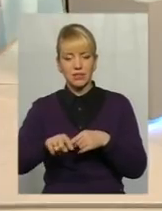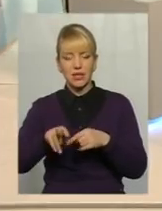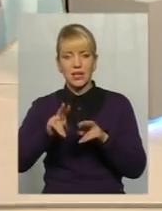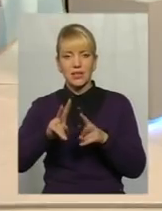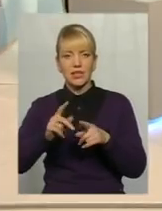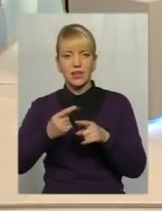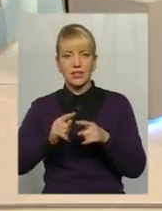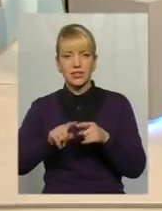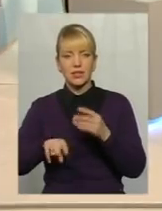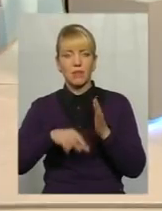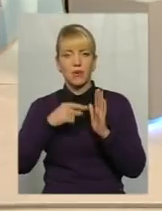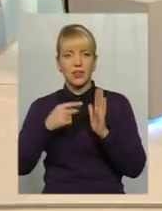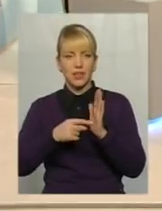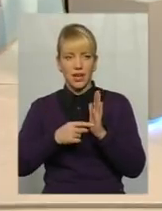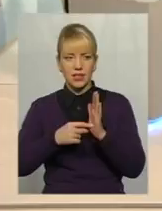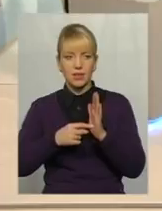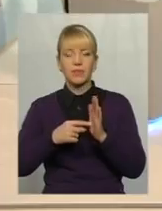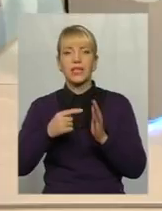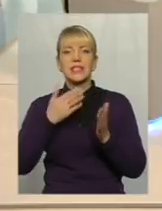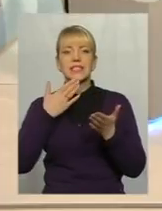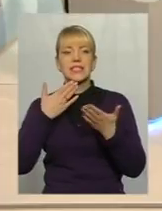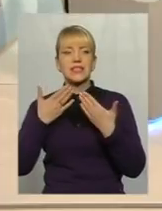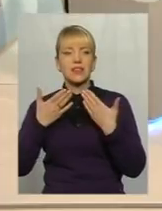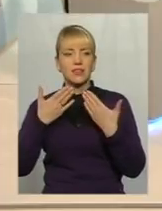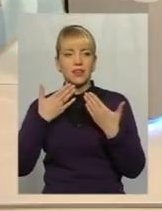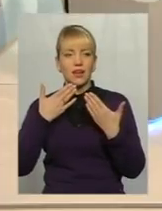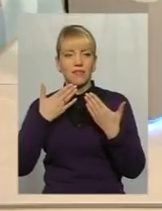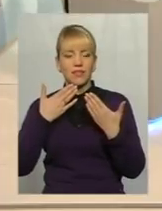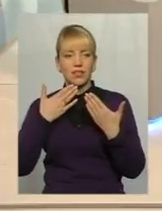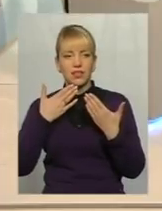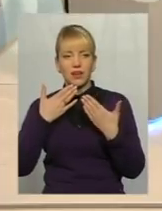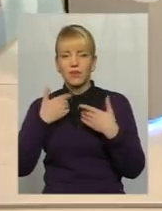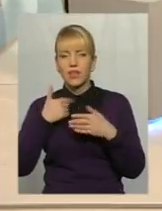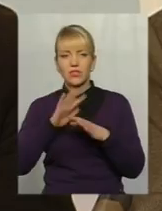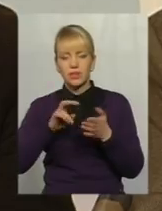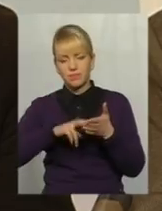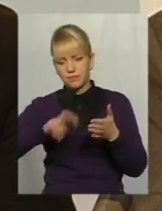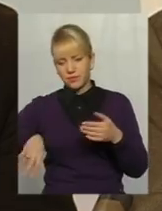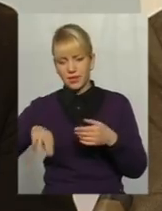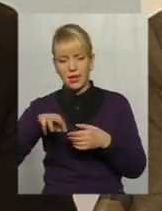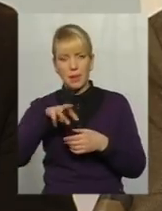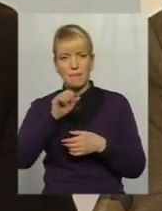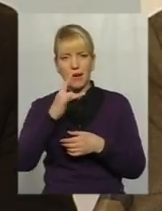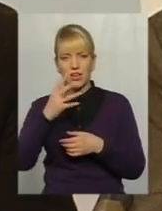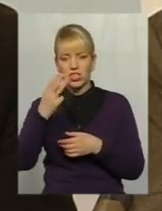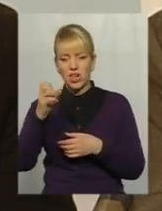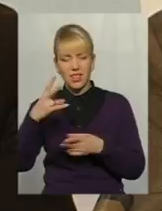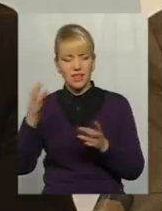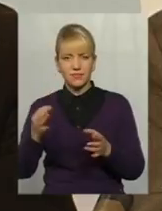питання ставлення до... Я вже відходжу від питання про маршала Рибалка, як на мене, це тут